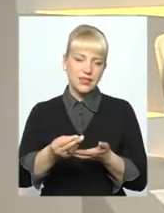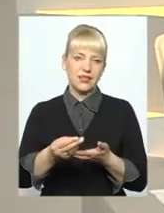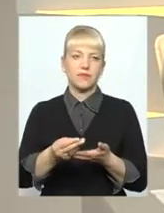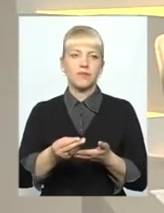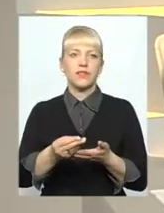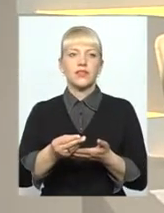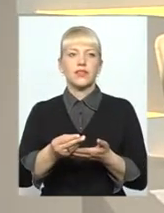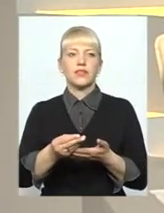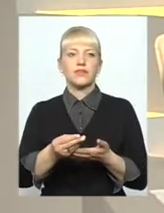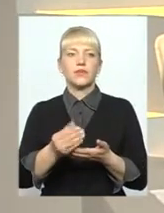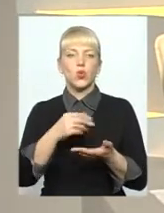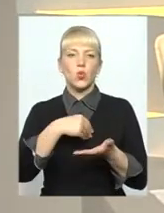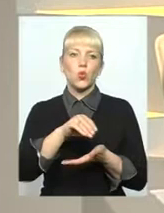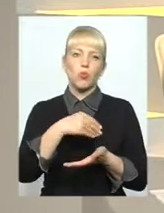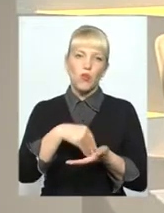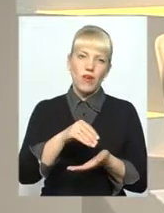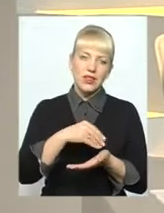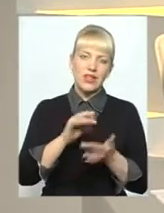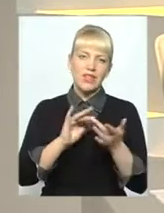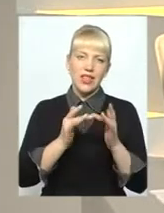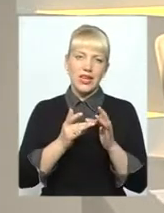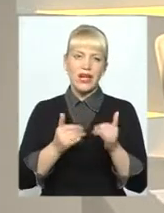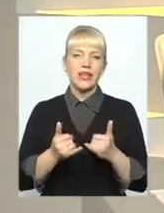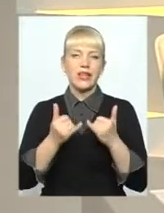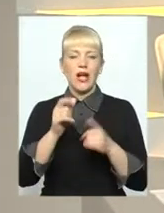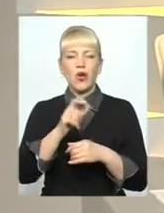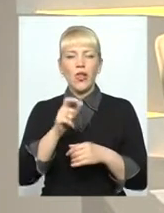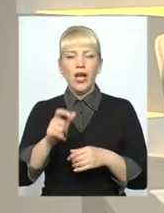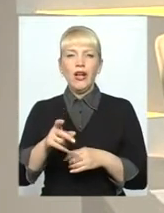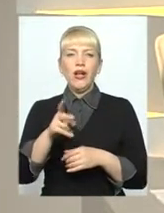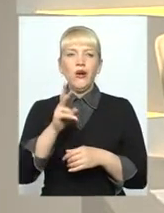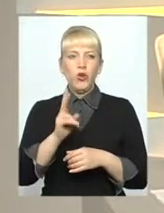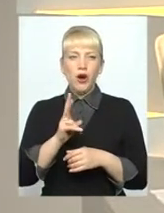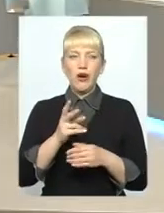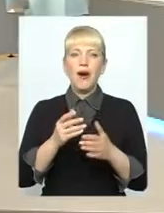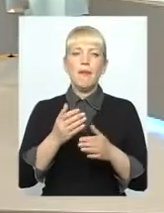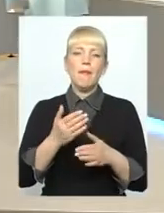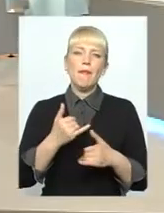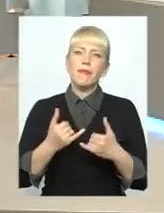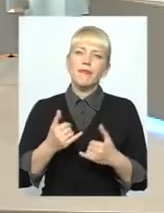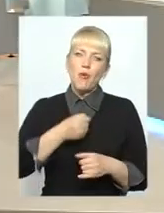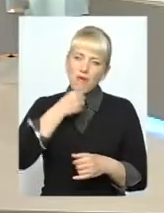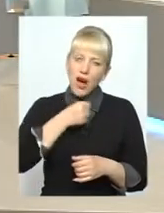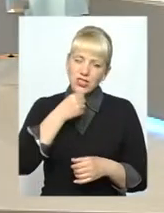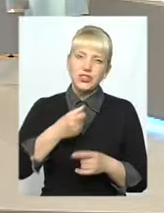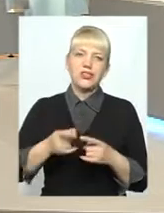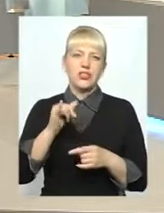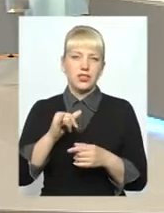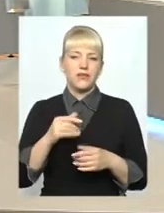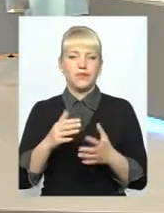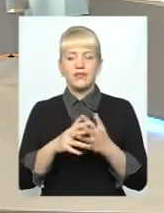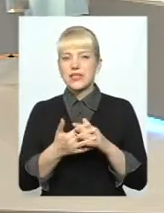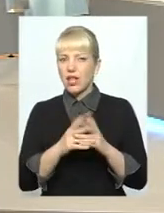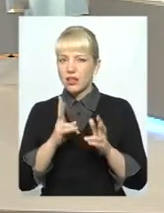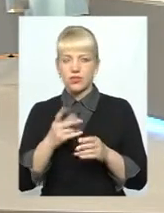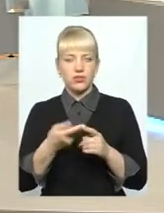купувати в інтернеті для людей, які більш поважного віку, особливо в селах, це є